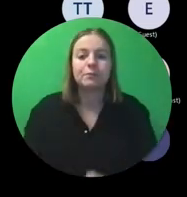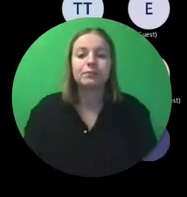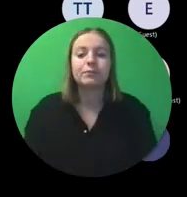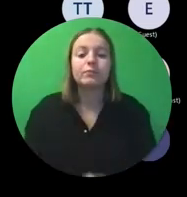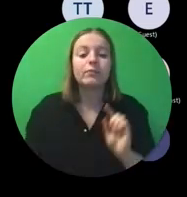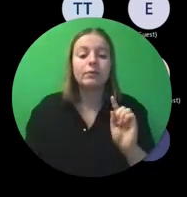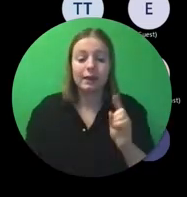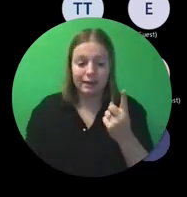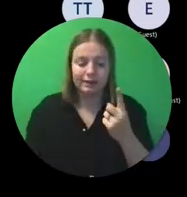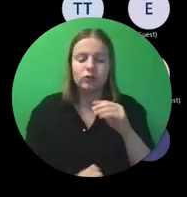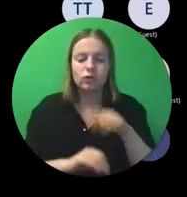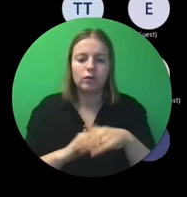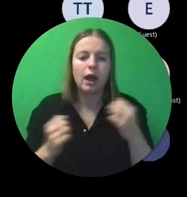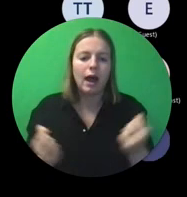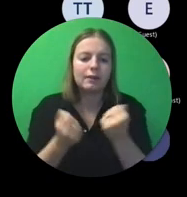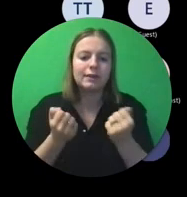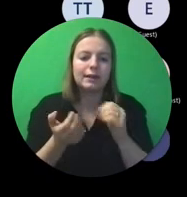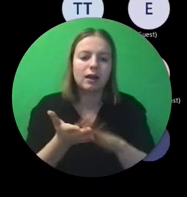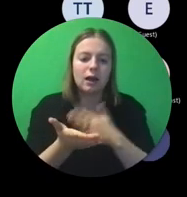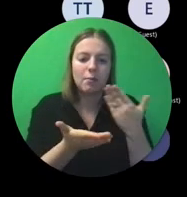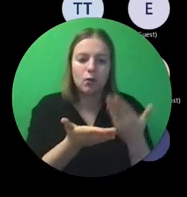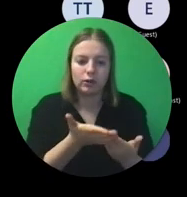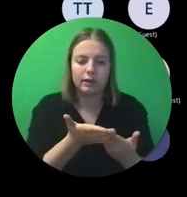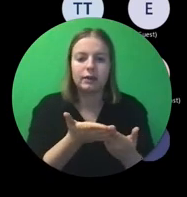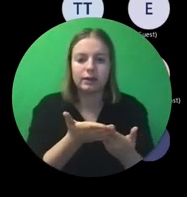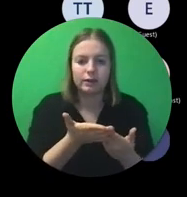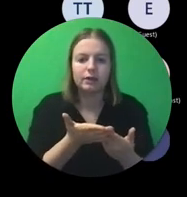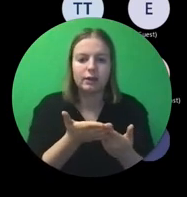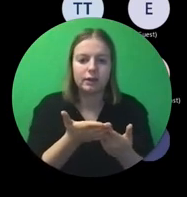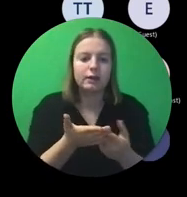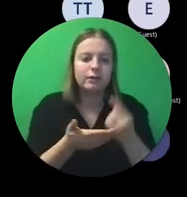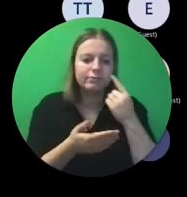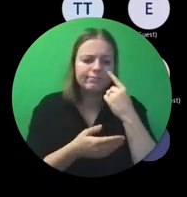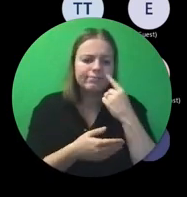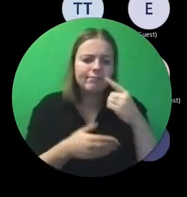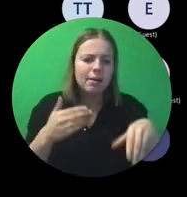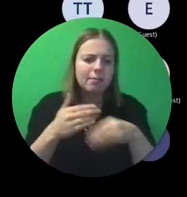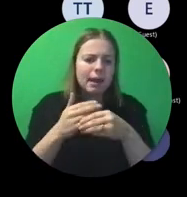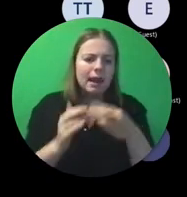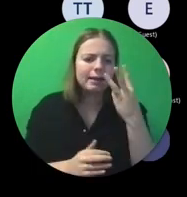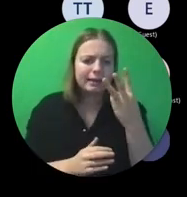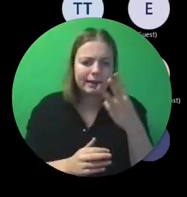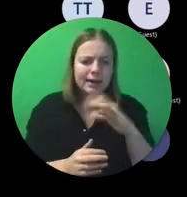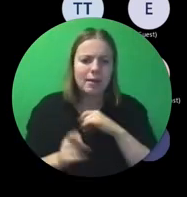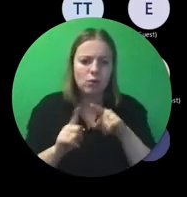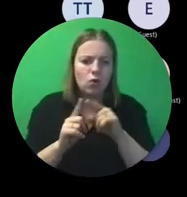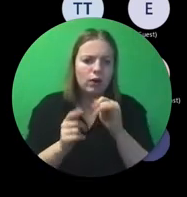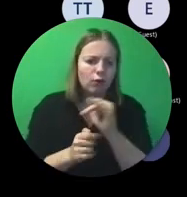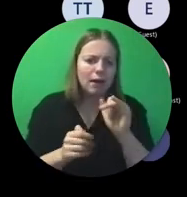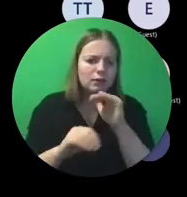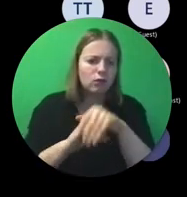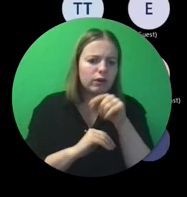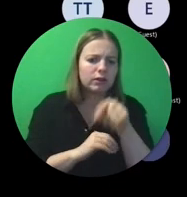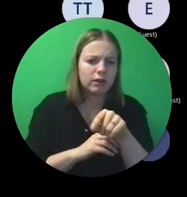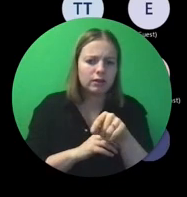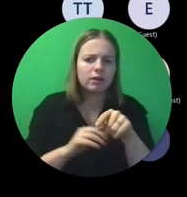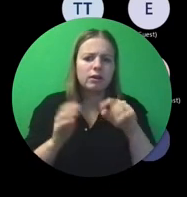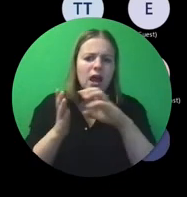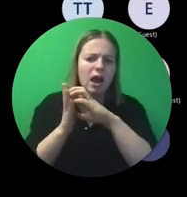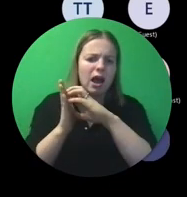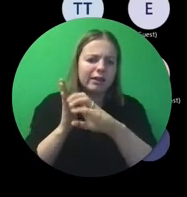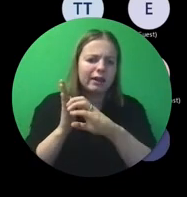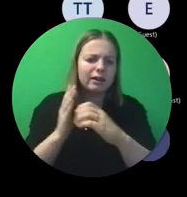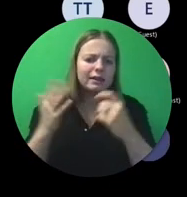activiteiten rapporteren. Dat staat ook weer iets over in die Annex 3. Daar is een artikel 7